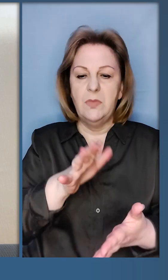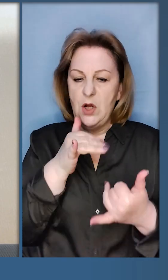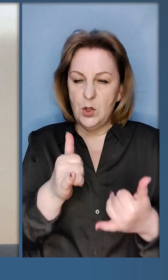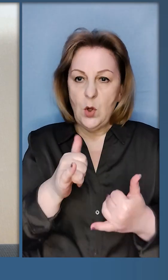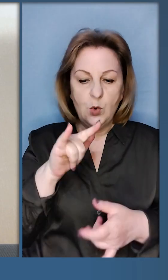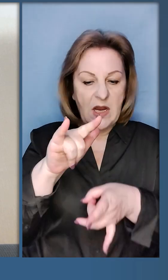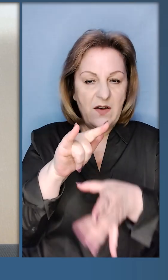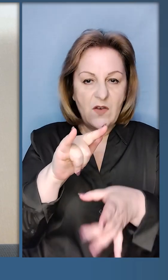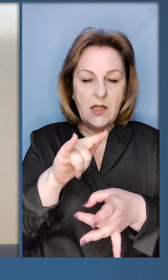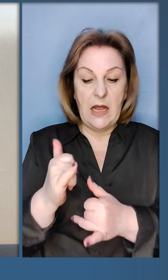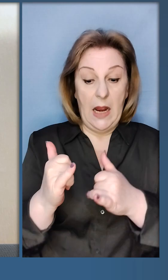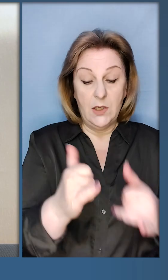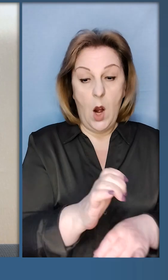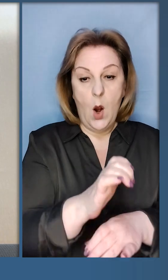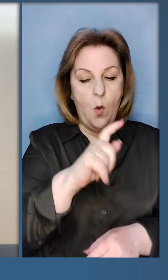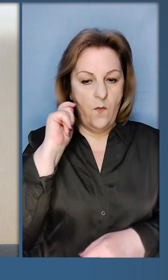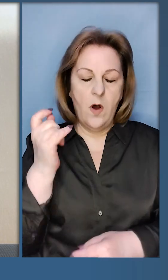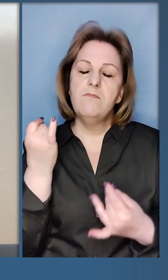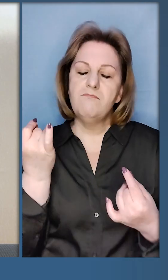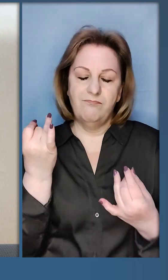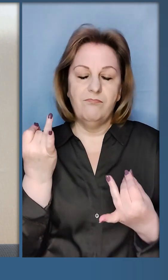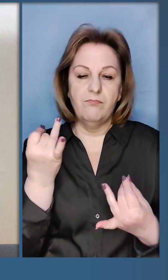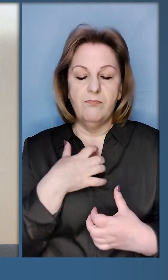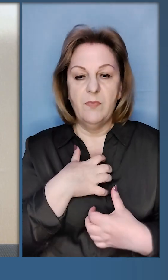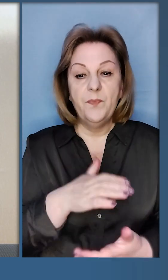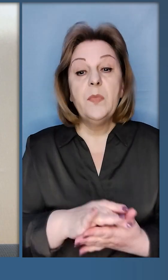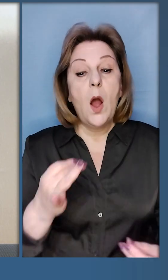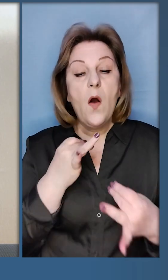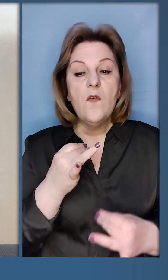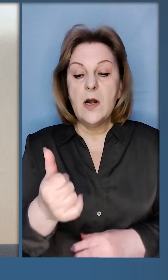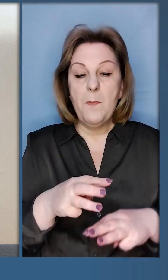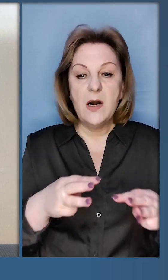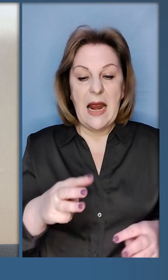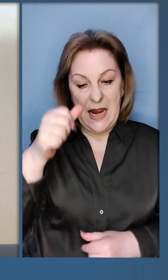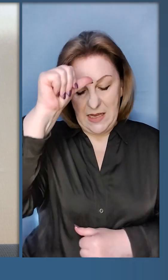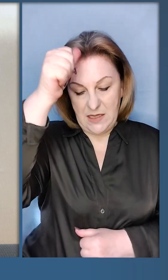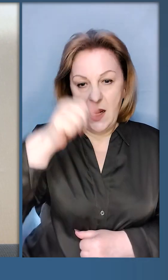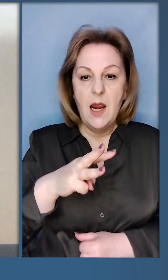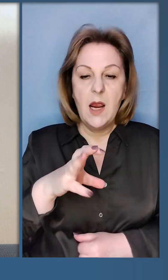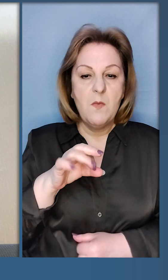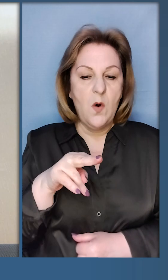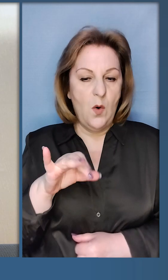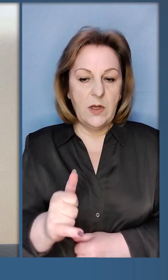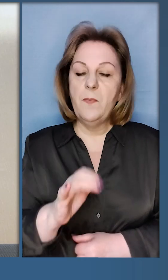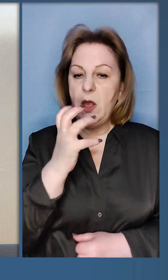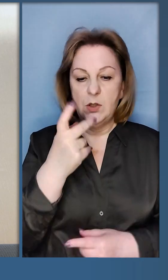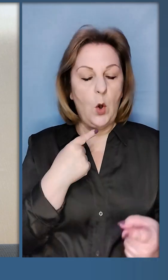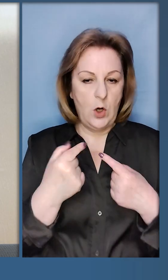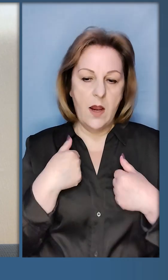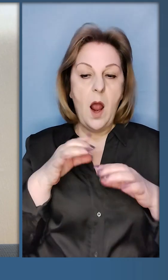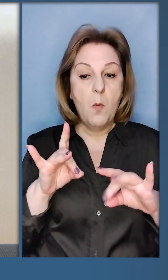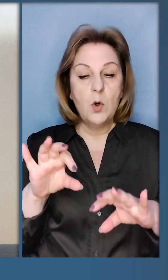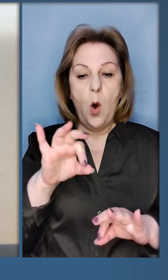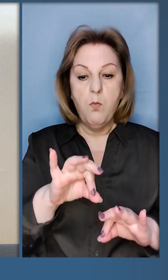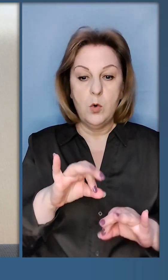за сучасні винищувачі для України. це істеричні речі. Говорив з прем'єр-міністром Індії Моді. Серйозна